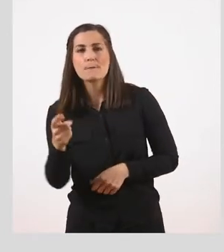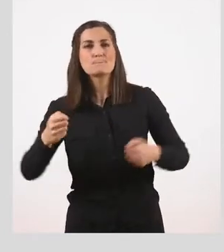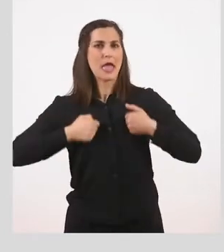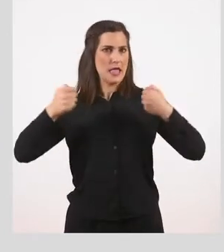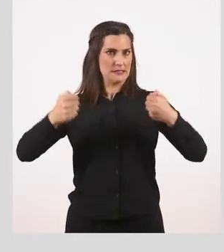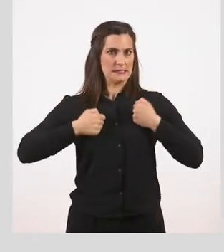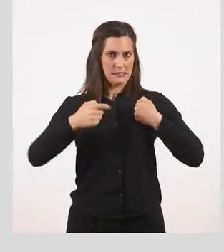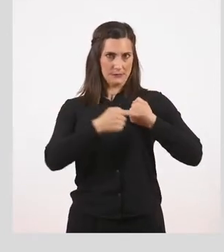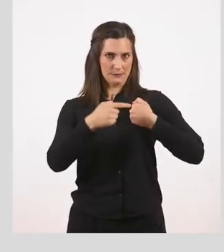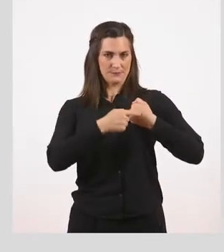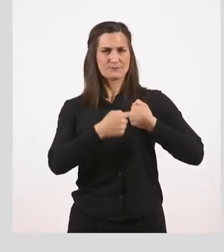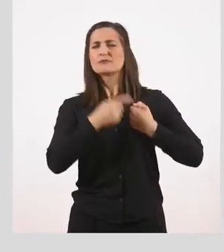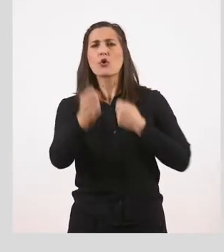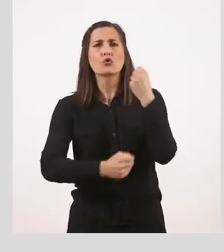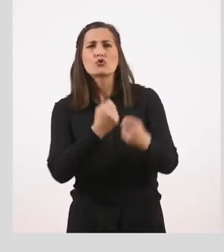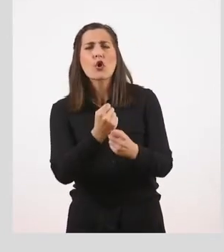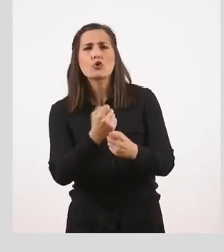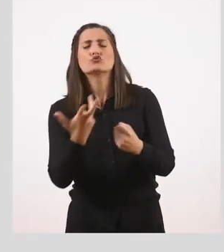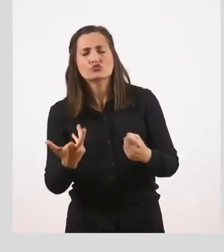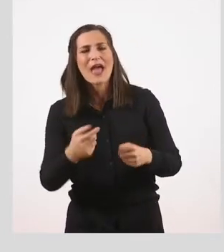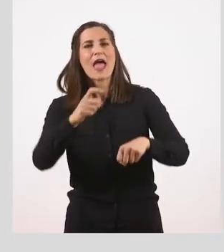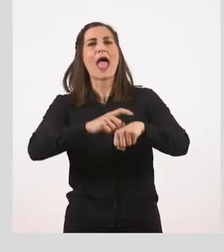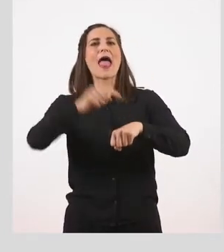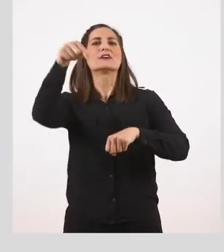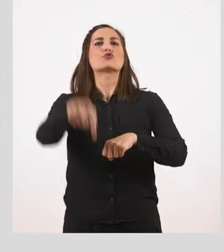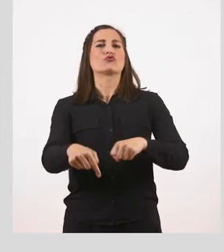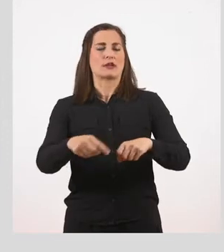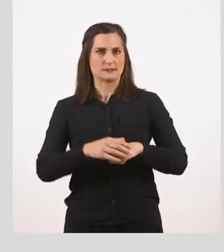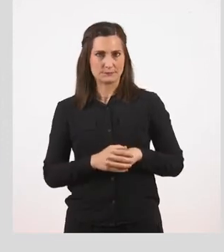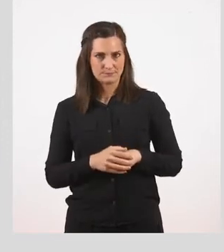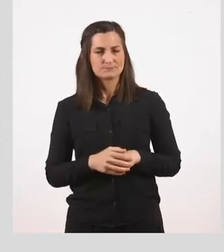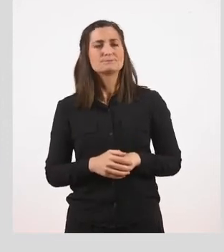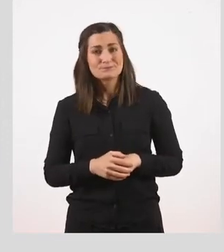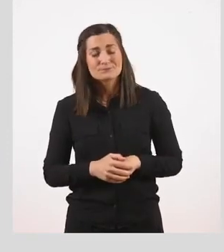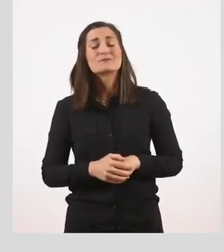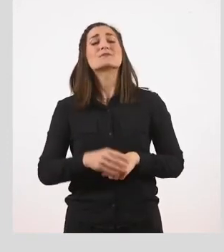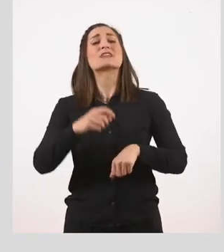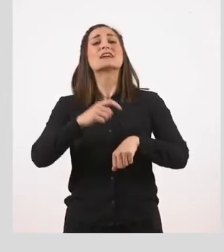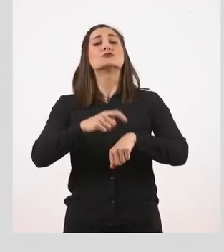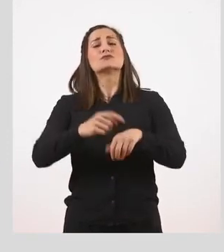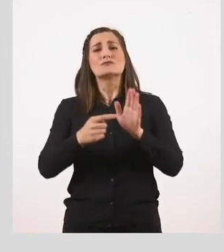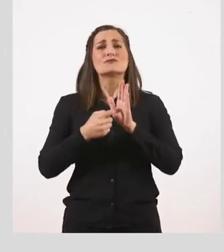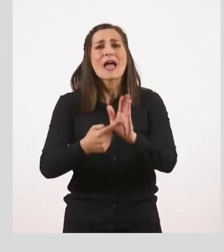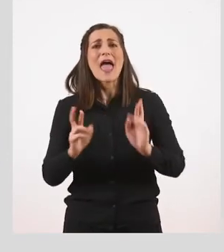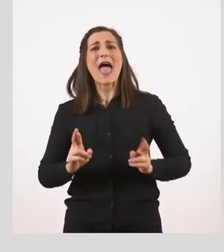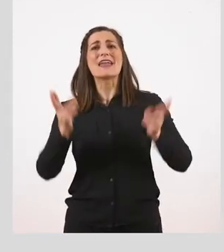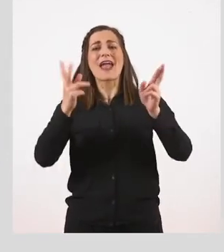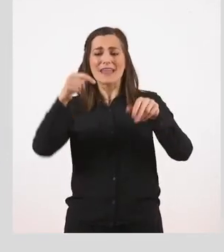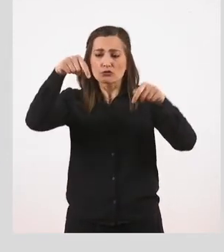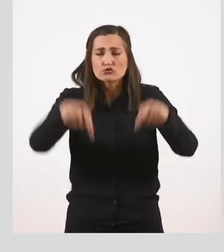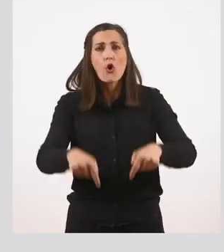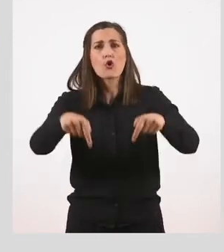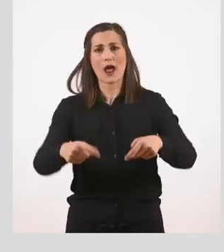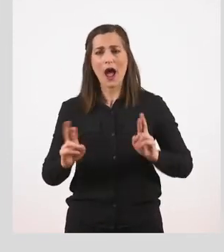παίζει. Σε ποιο χρόνο βρίσκεται. Στον Ενεστώτα. Είναι δηλώνει ο Ενεστώτας μια παροντική ενέργεια. Δηλαδή